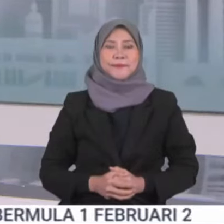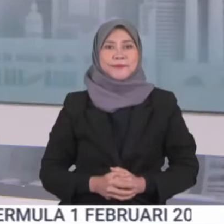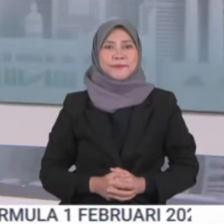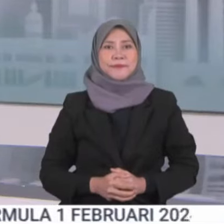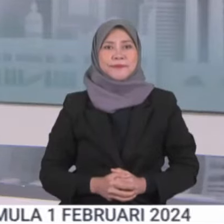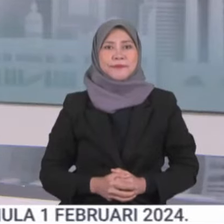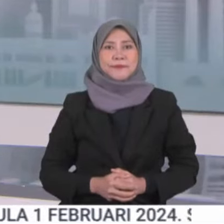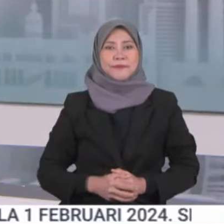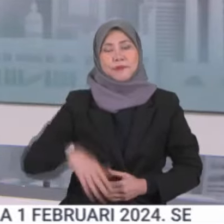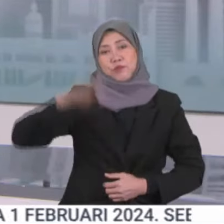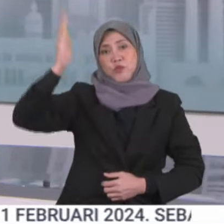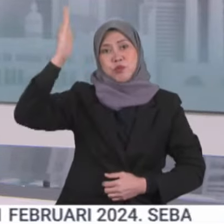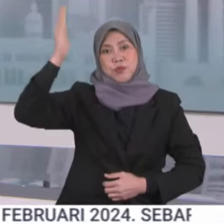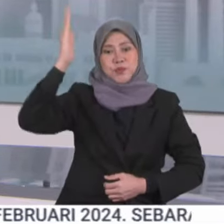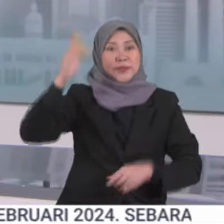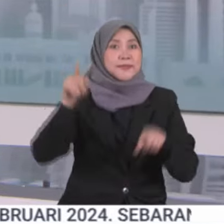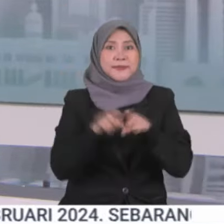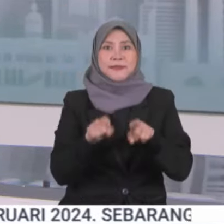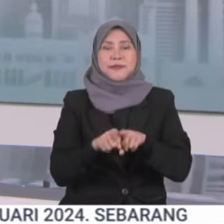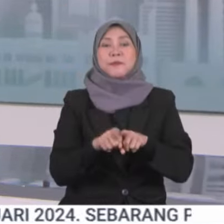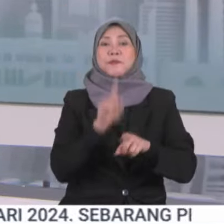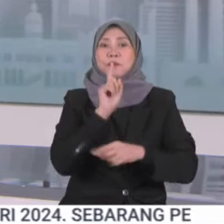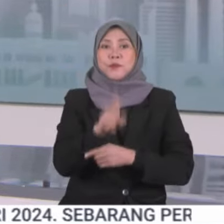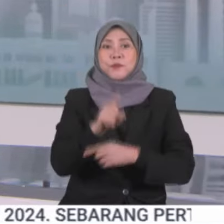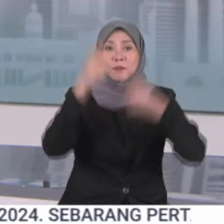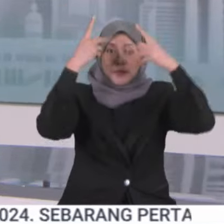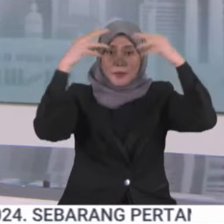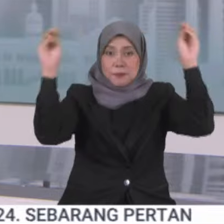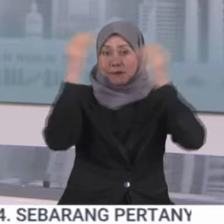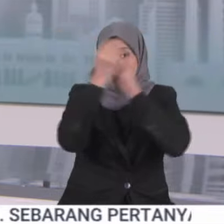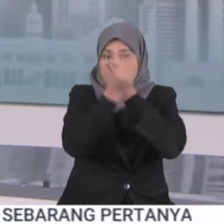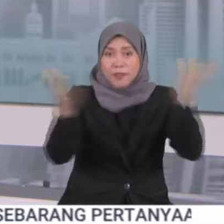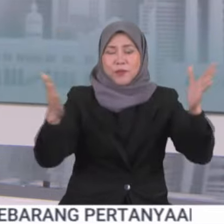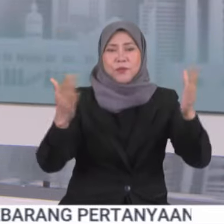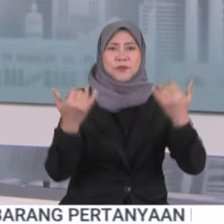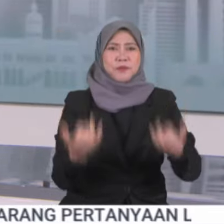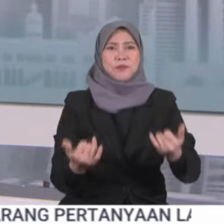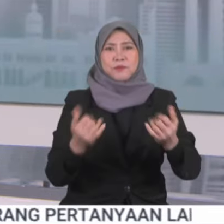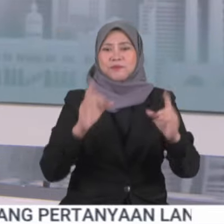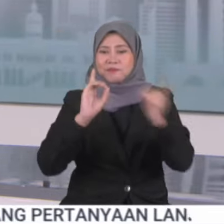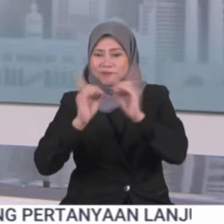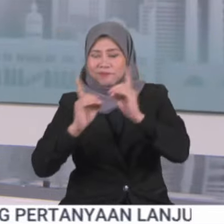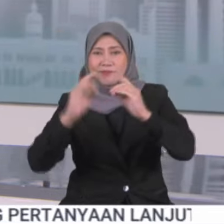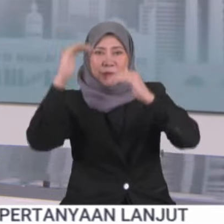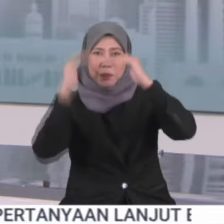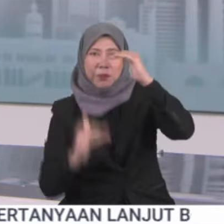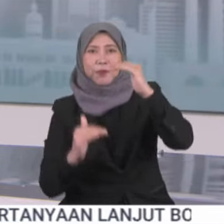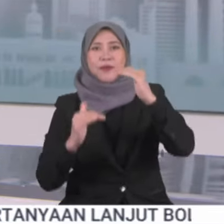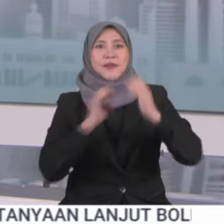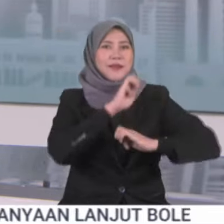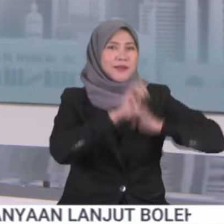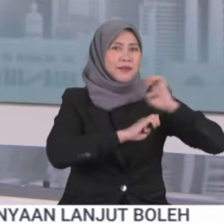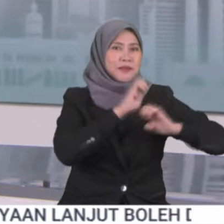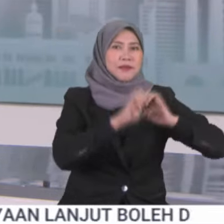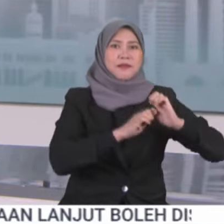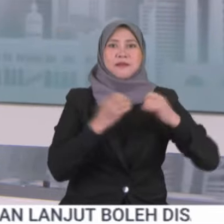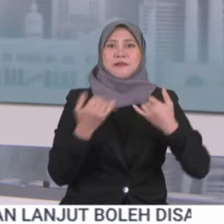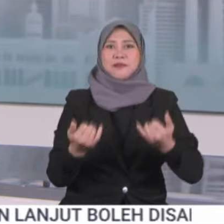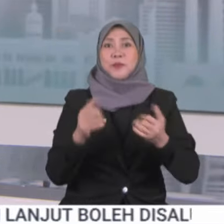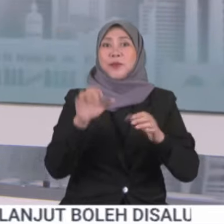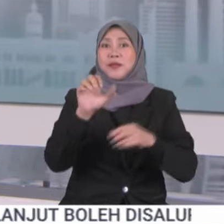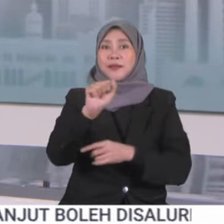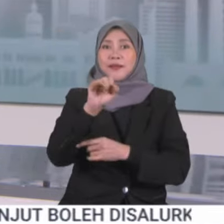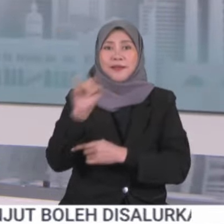Pada sidang kemuncaksama, Perdana Menteri memberitahu jurang digital dan etika penggunaan kecerdasan buatan AI